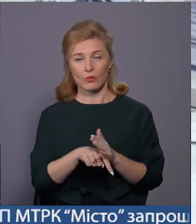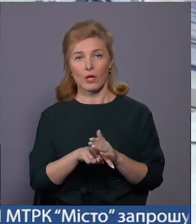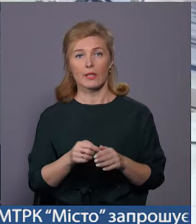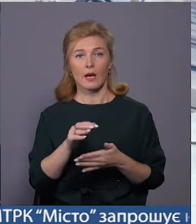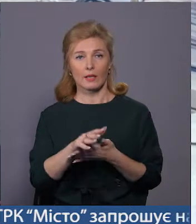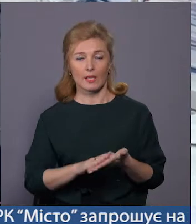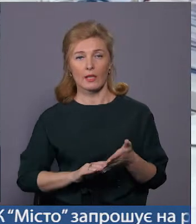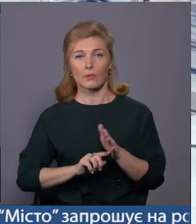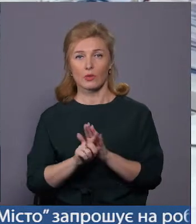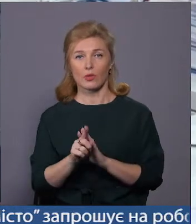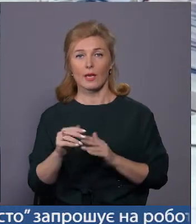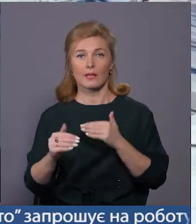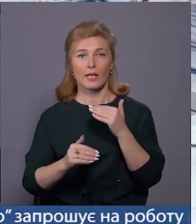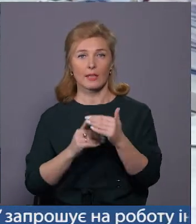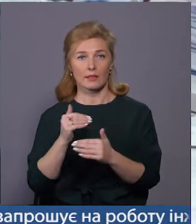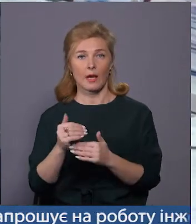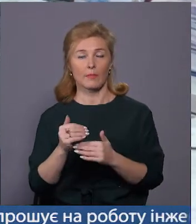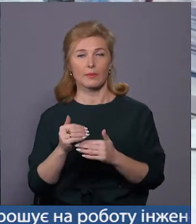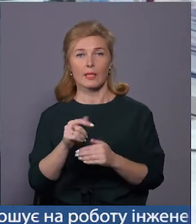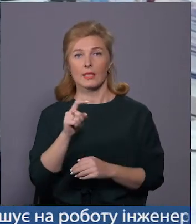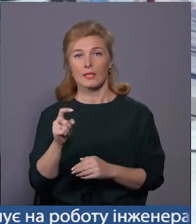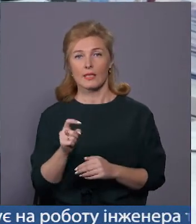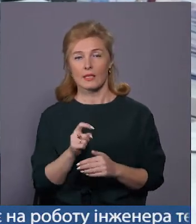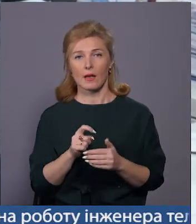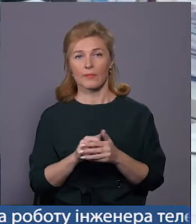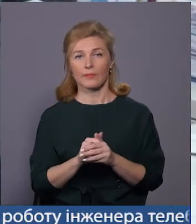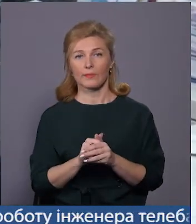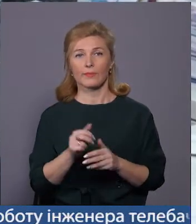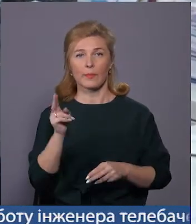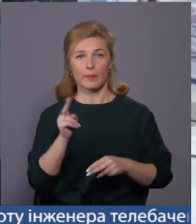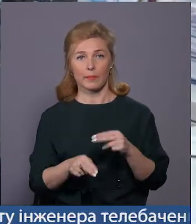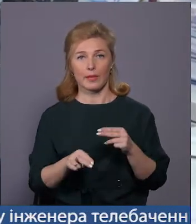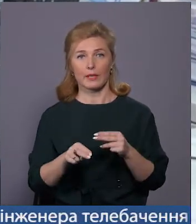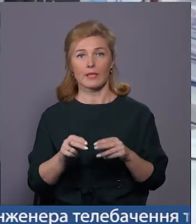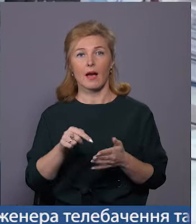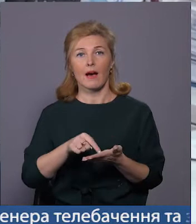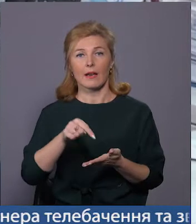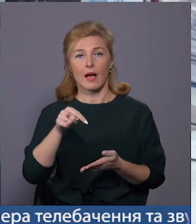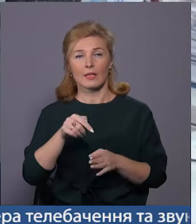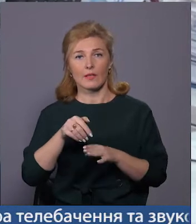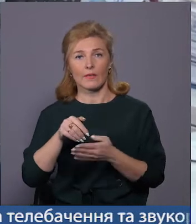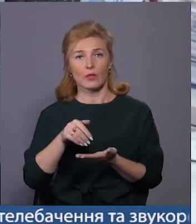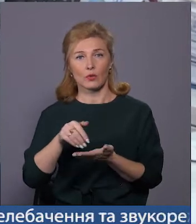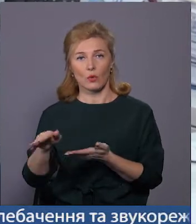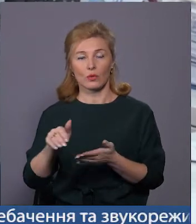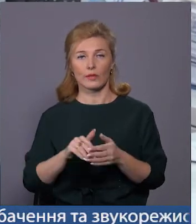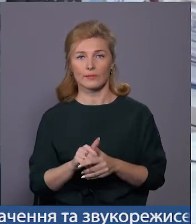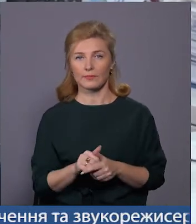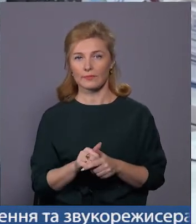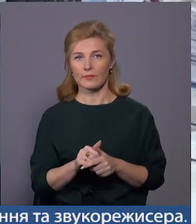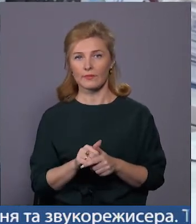А далі починається етап боротьби за припинення реакції відторгнення, тобто налагодження схеми